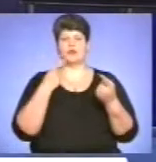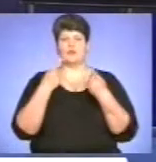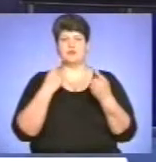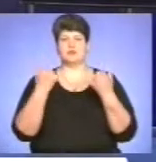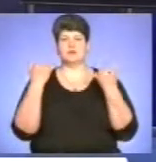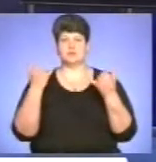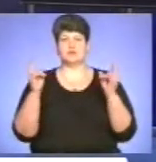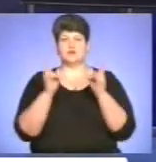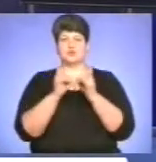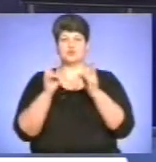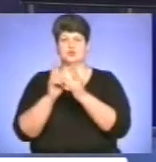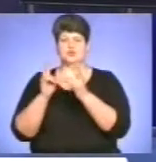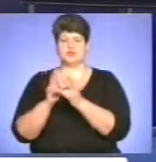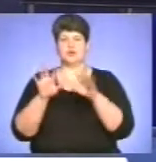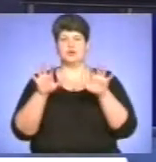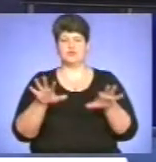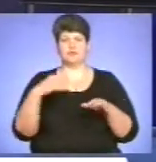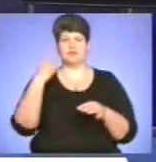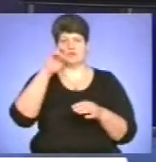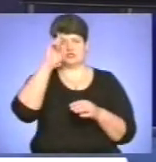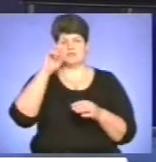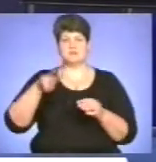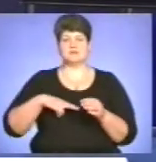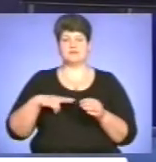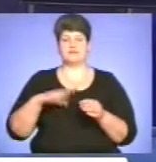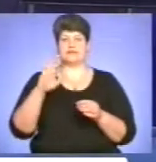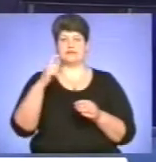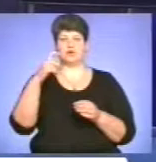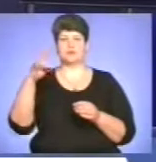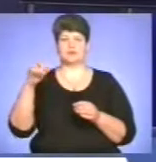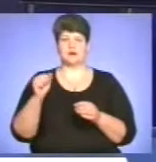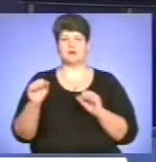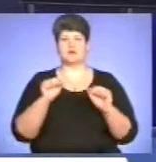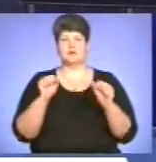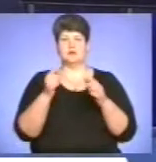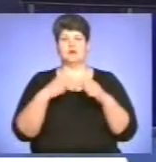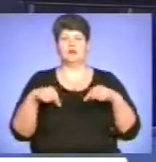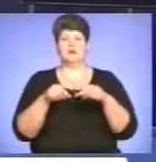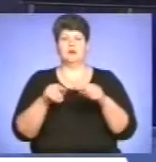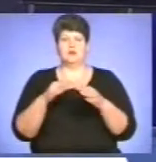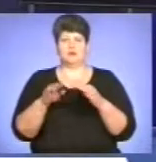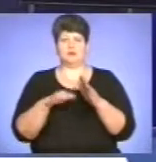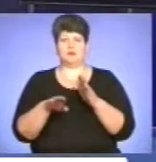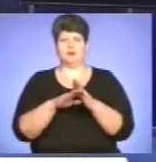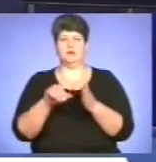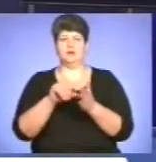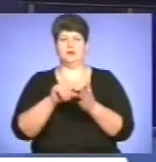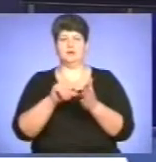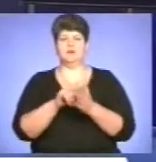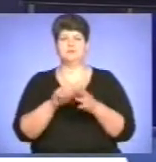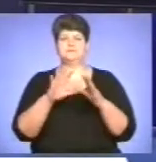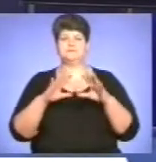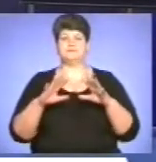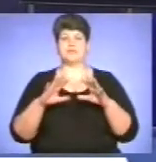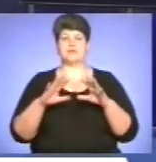сьогодні під час зустрічі голови обласної державної адміністрації Валентина Хоптяна, керівників структурних підрозділів з представниками громадських